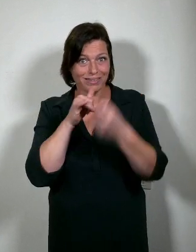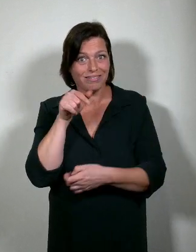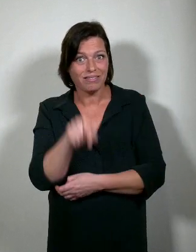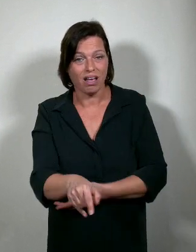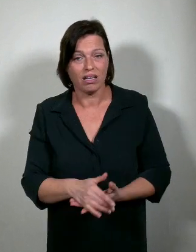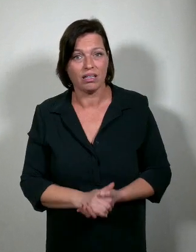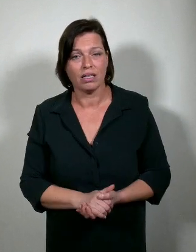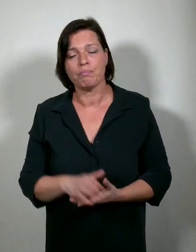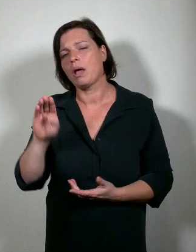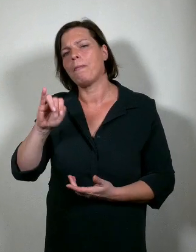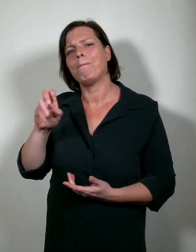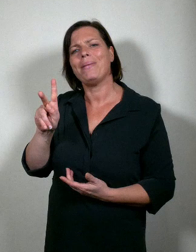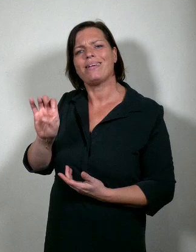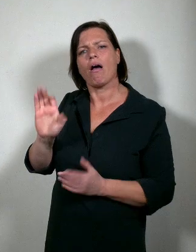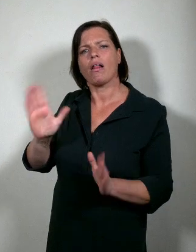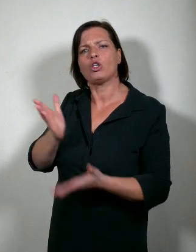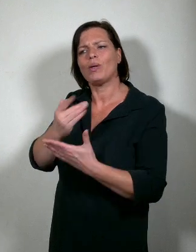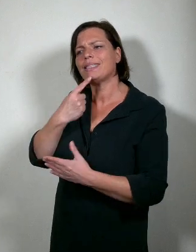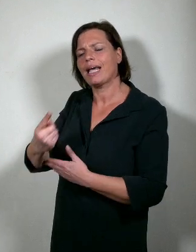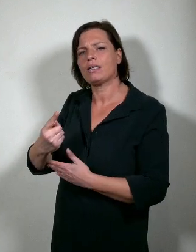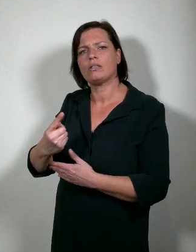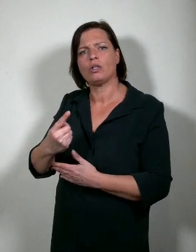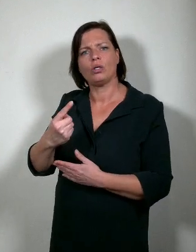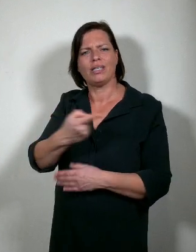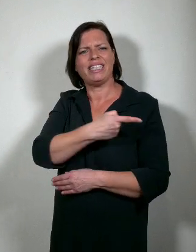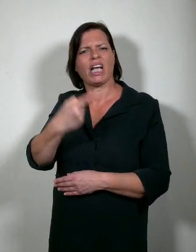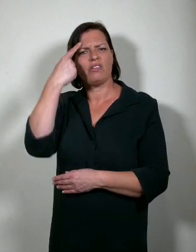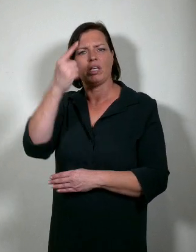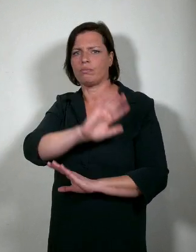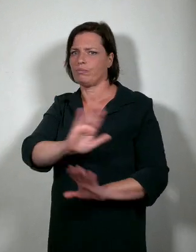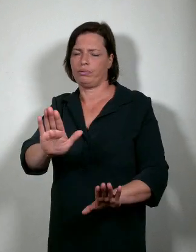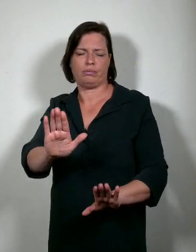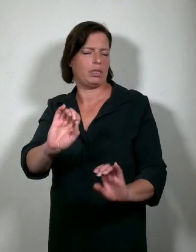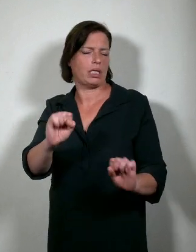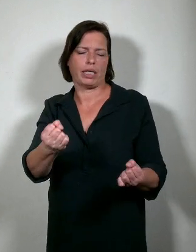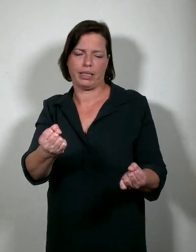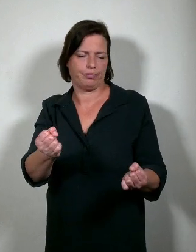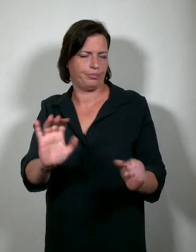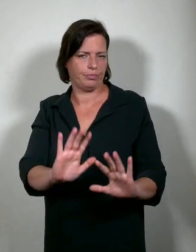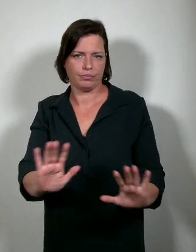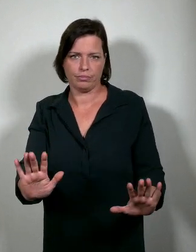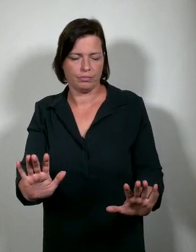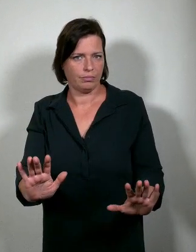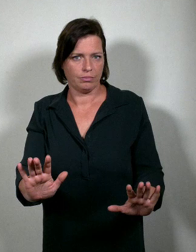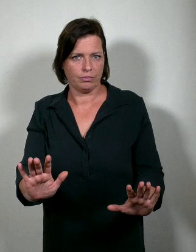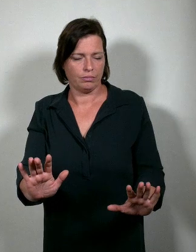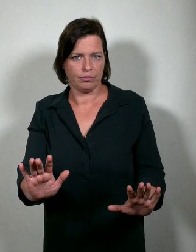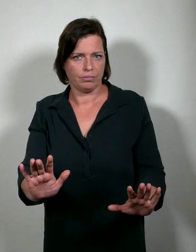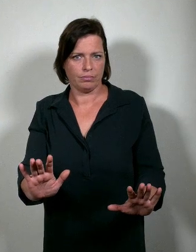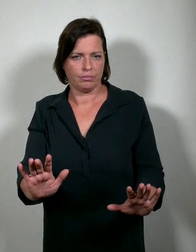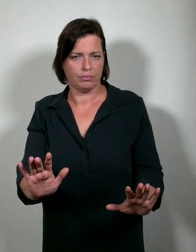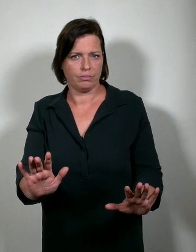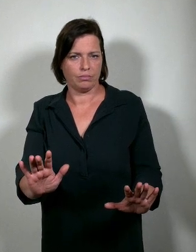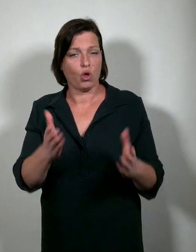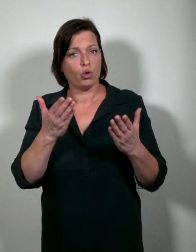Maar zoals Mieke al zei, doemdenken is geen optie. Is het niet uitgerekend in